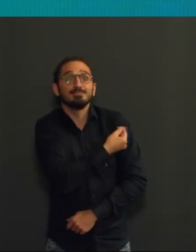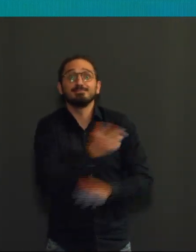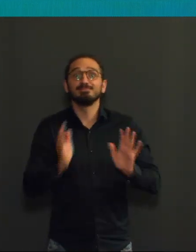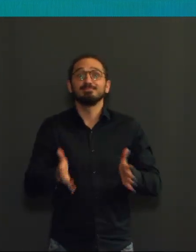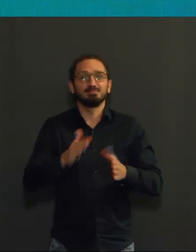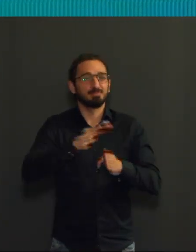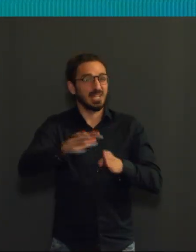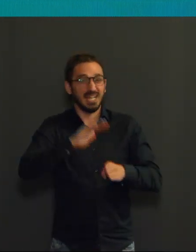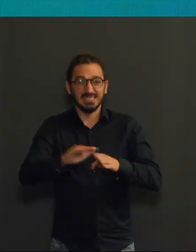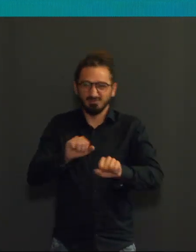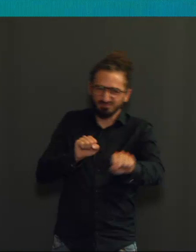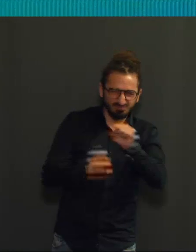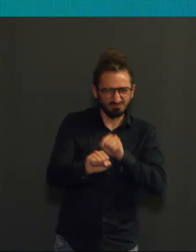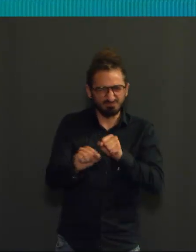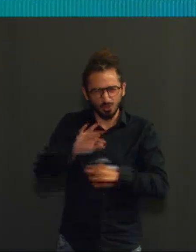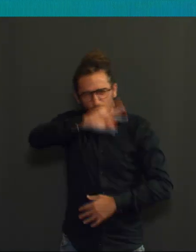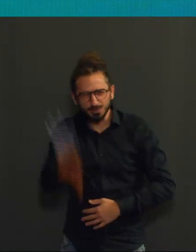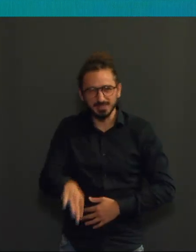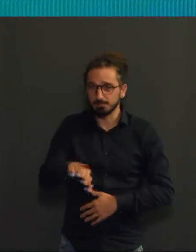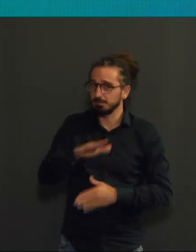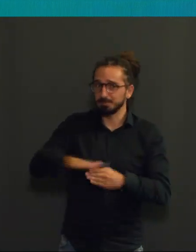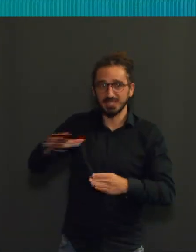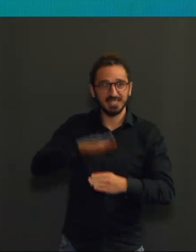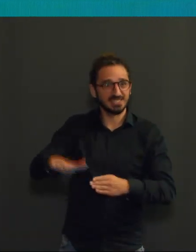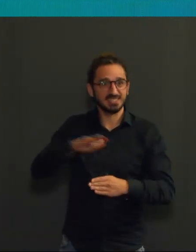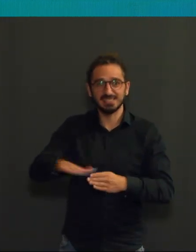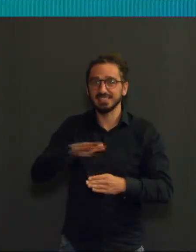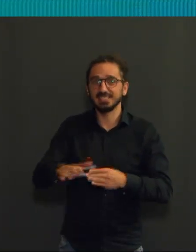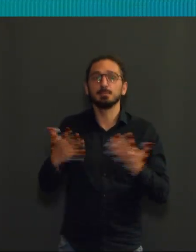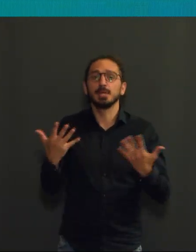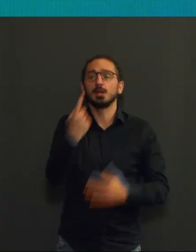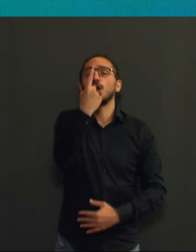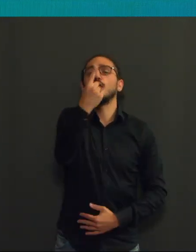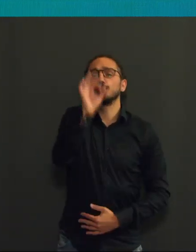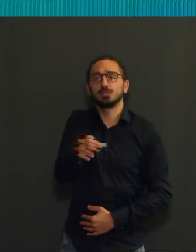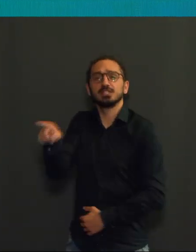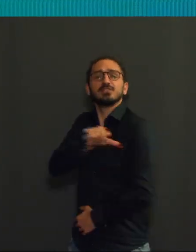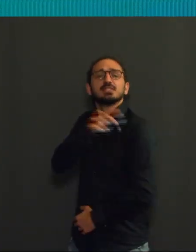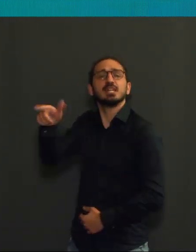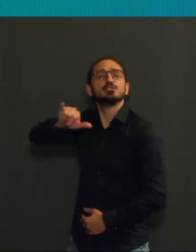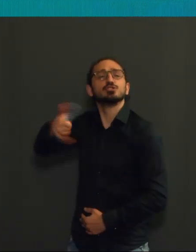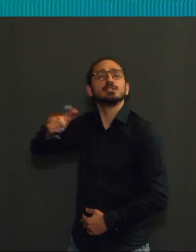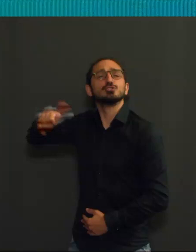sauf pour le vaccin G&G qui ne nécessite qu'une dose unique.